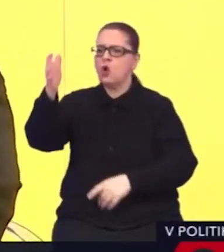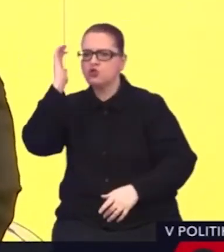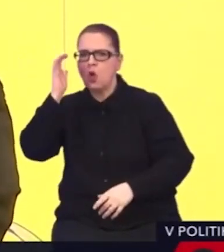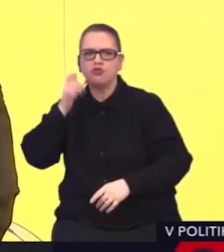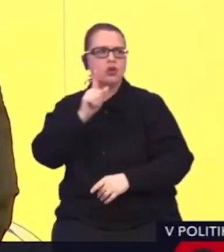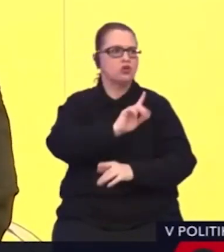Veď na to sú súdy.